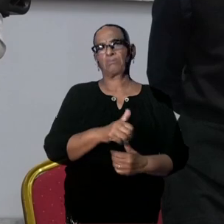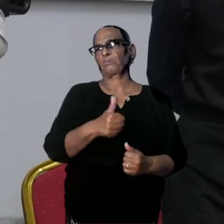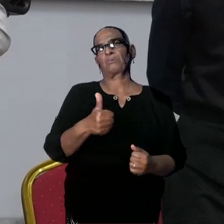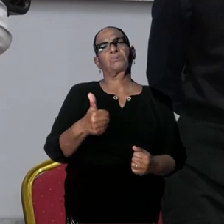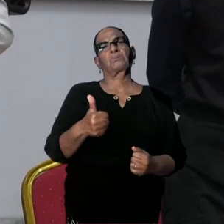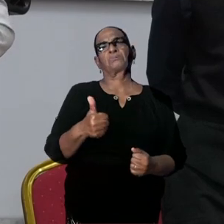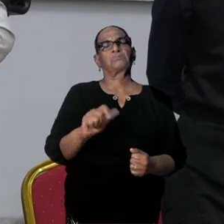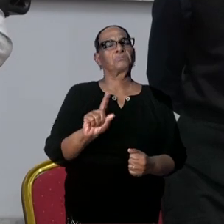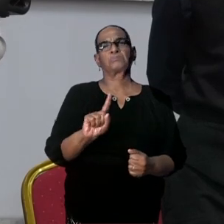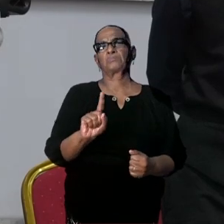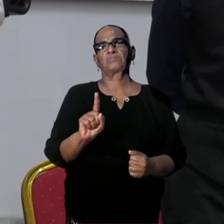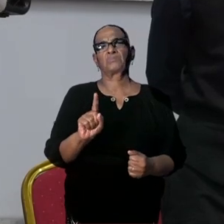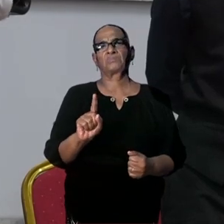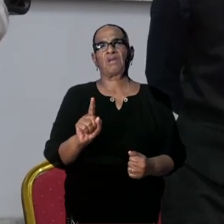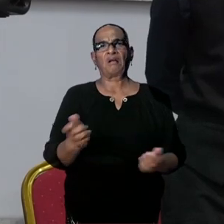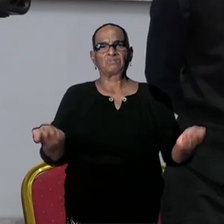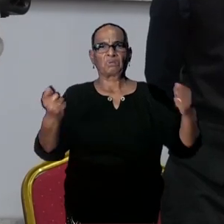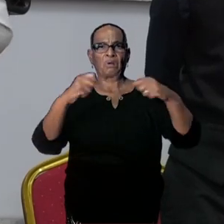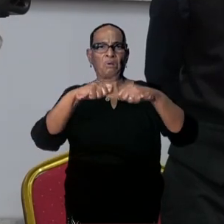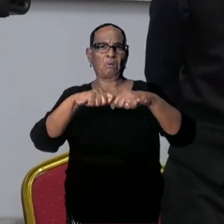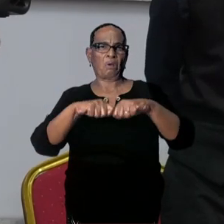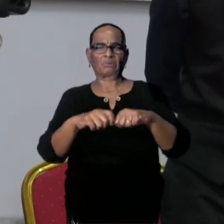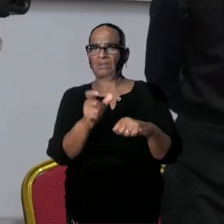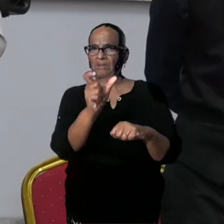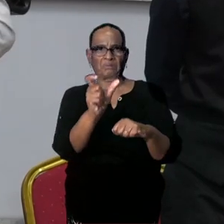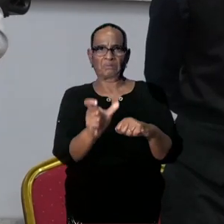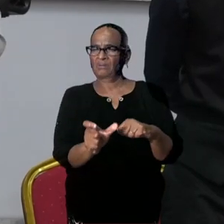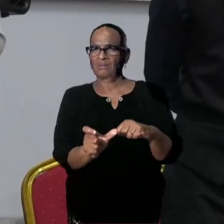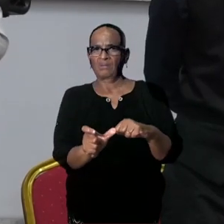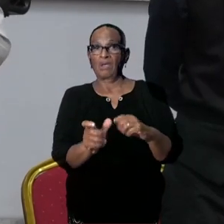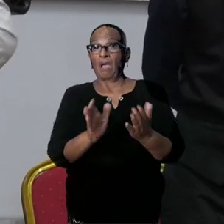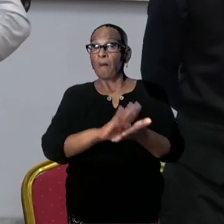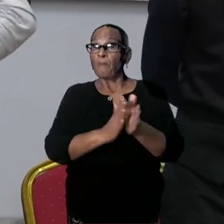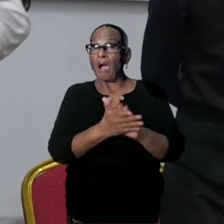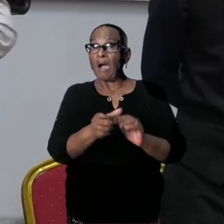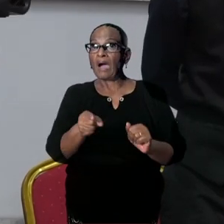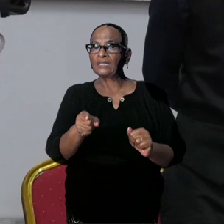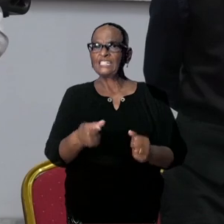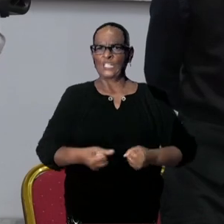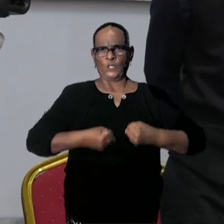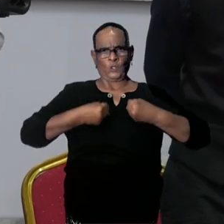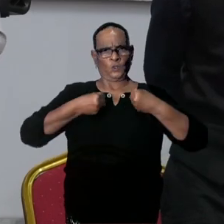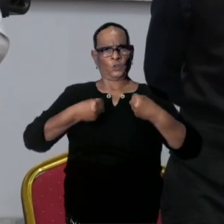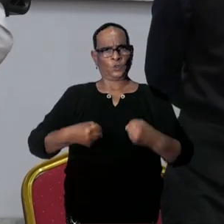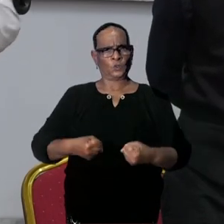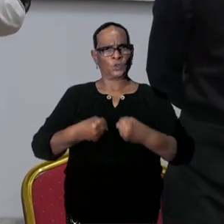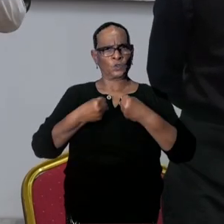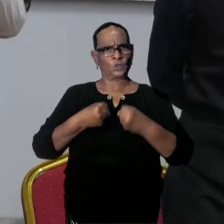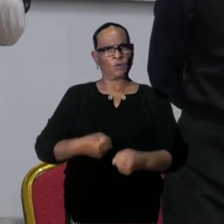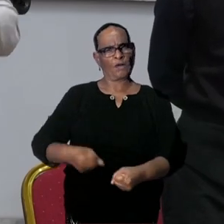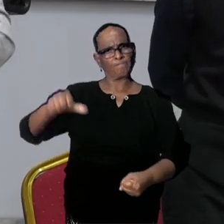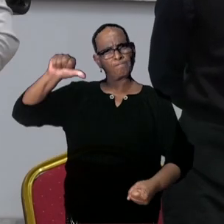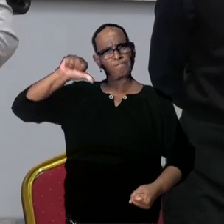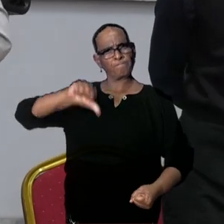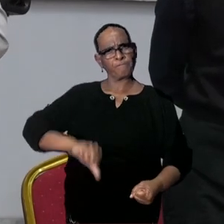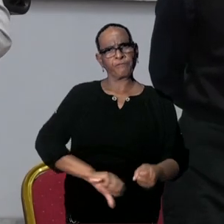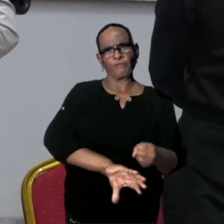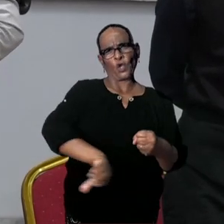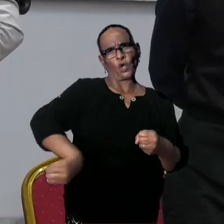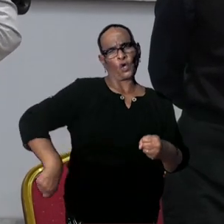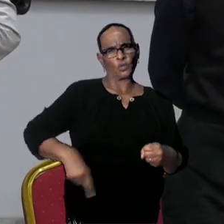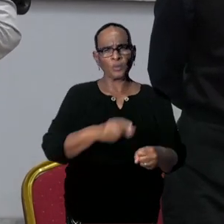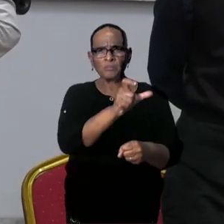-overtreders in een gezondheidscrisis. Ze worden behandeld als zware criminelen die grote misdaad hebben begaan.